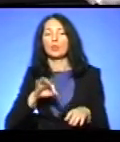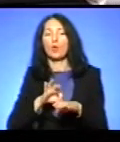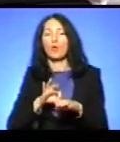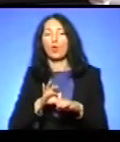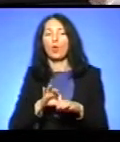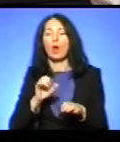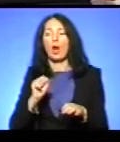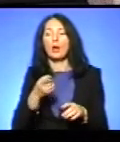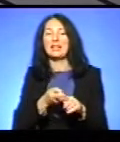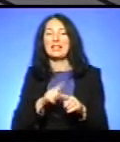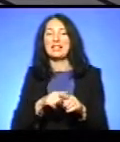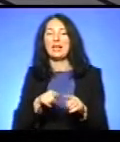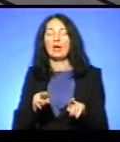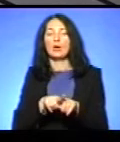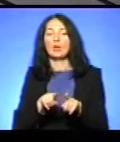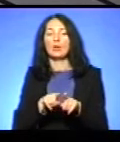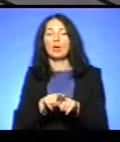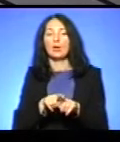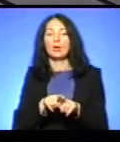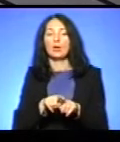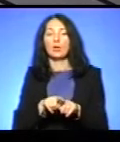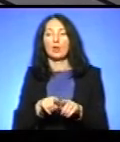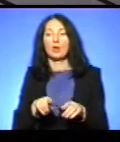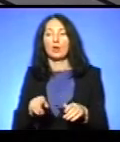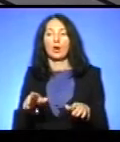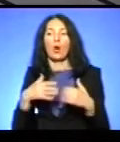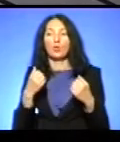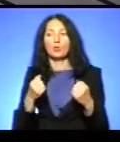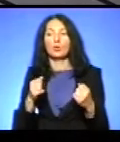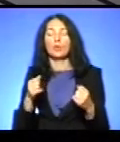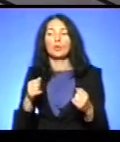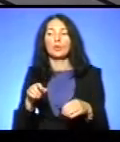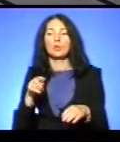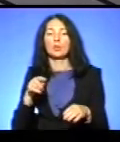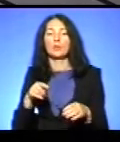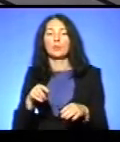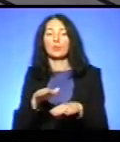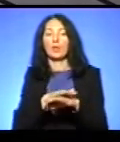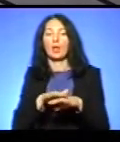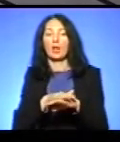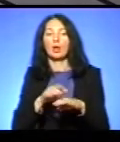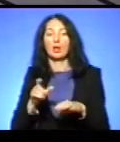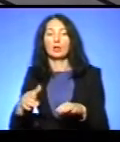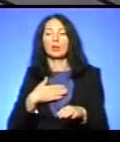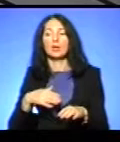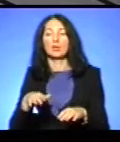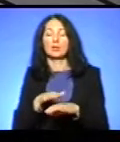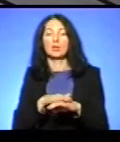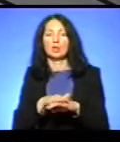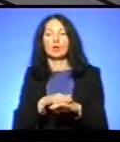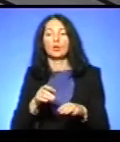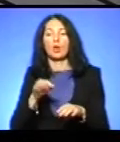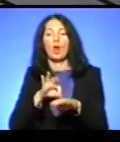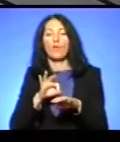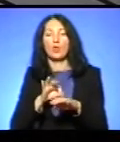оздоровлення хворого організму нашого народу, тому що наш народ хворий. І це, фактично, благодійність, це мало б його